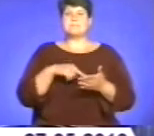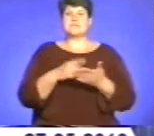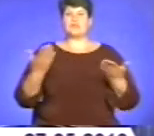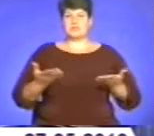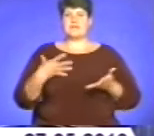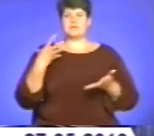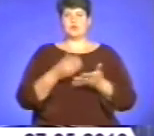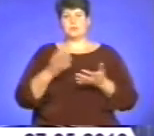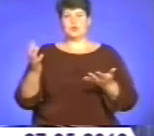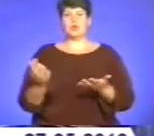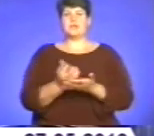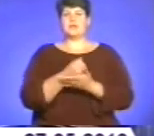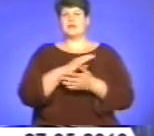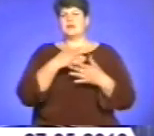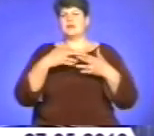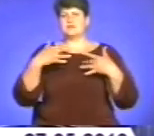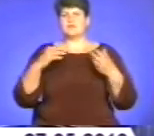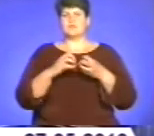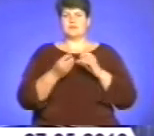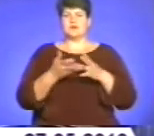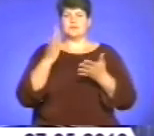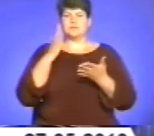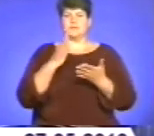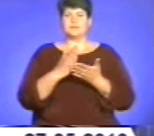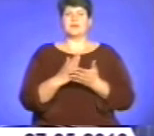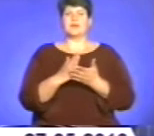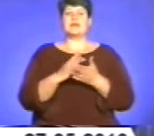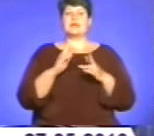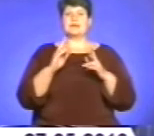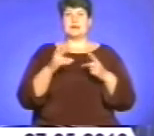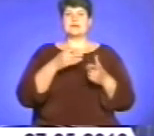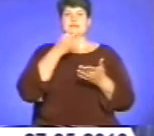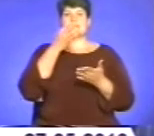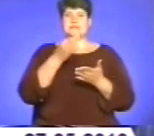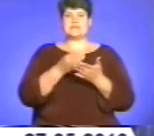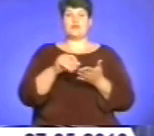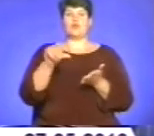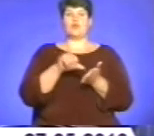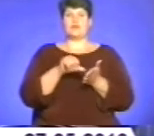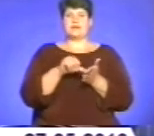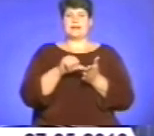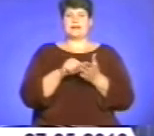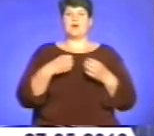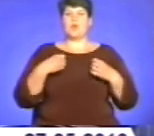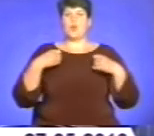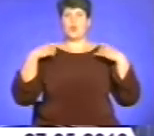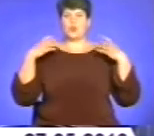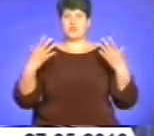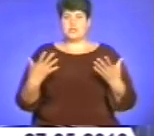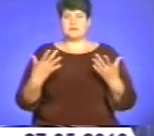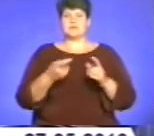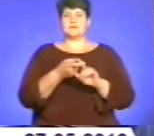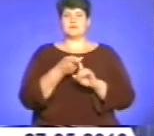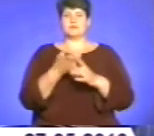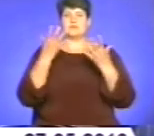досягненнями попри усі негаразди та проблеми. І, зазначив у виступі, на урочистостях з нагоди